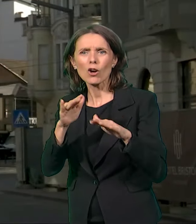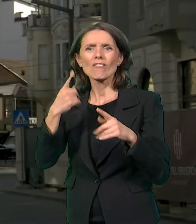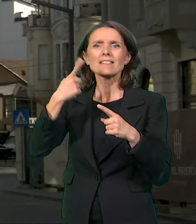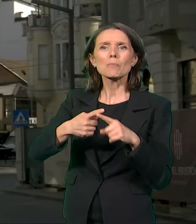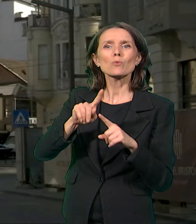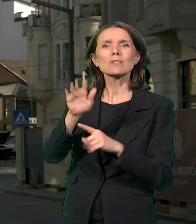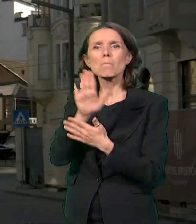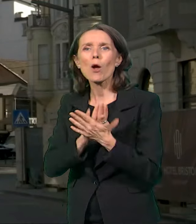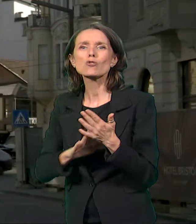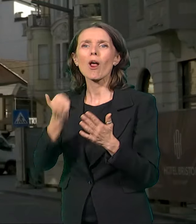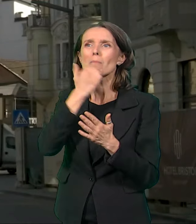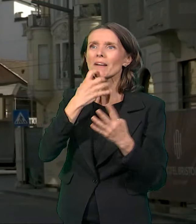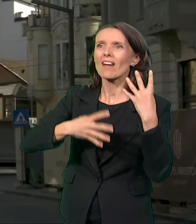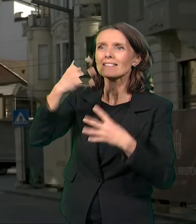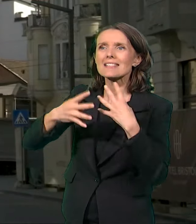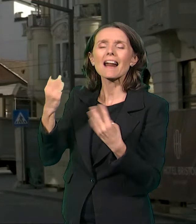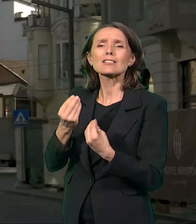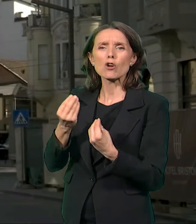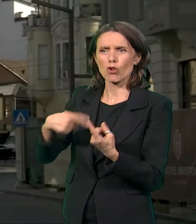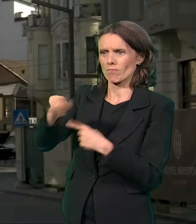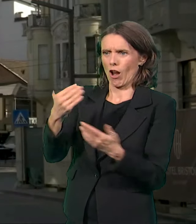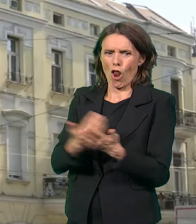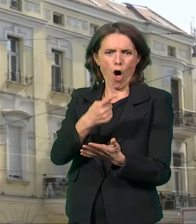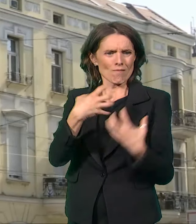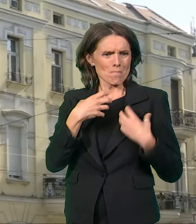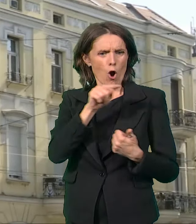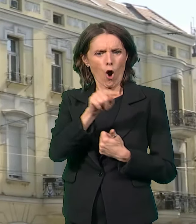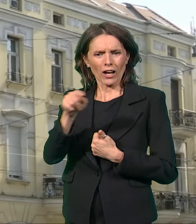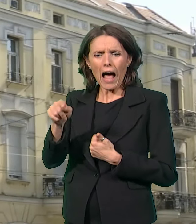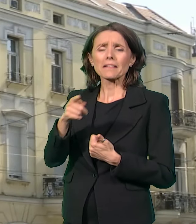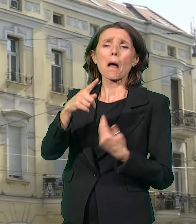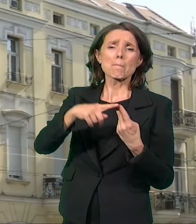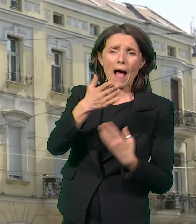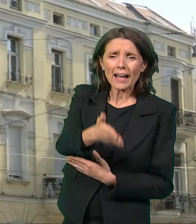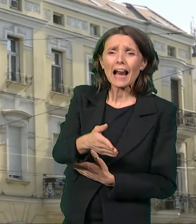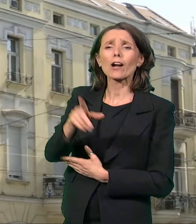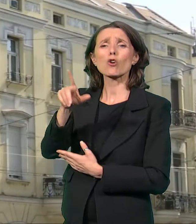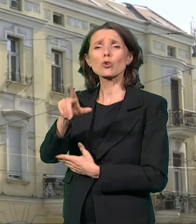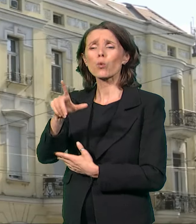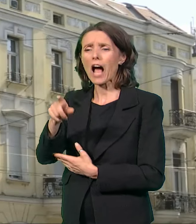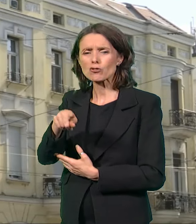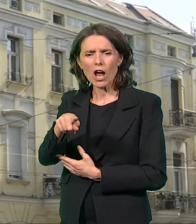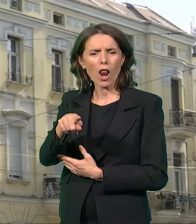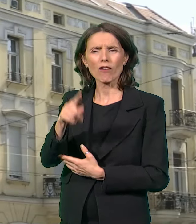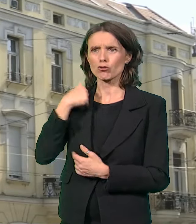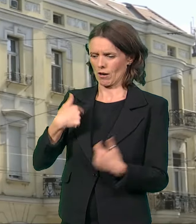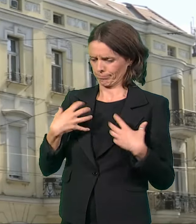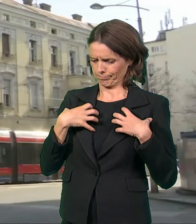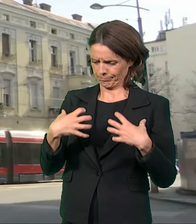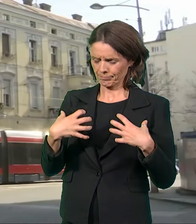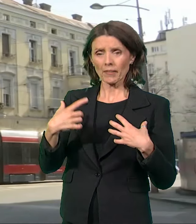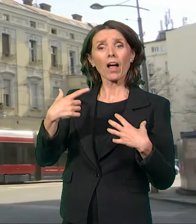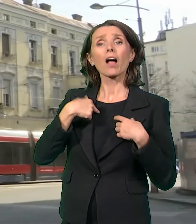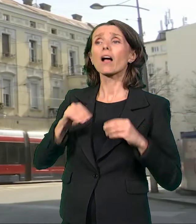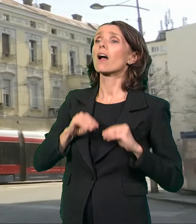jer novi bogataši, poput Paranosa pa i Luke Ćjelovića, Trebinjca, odlučuju da se ne sele u centar grada, već